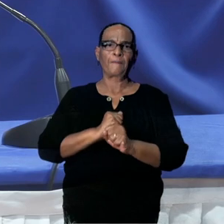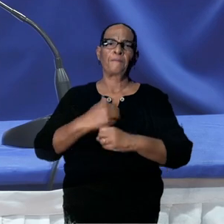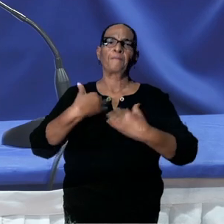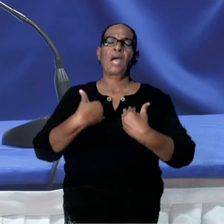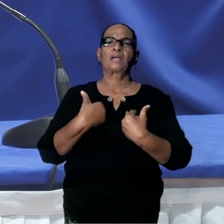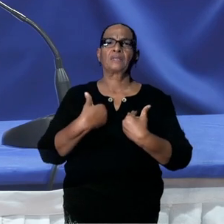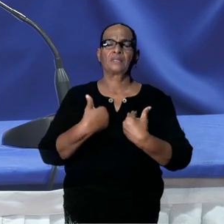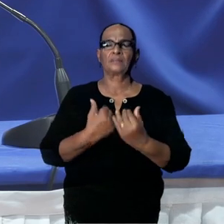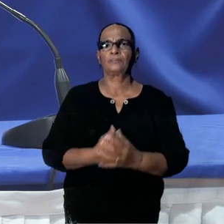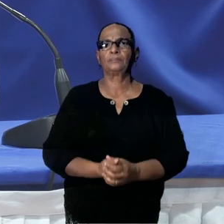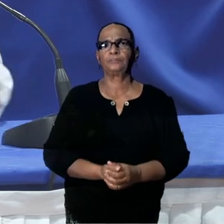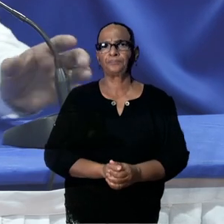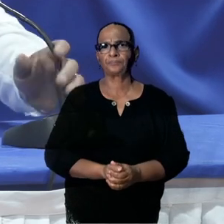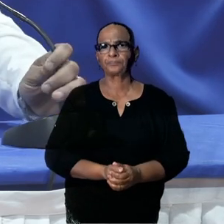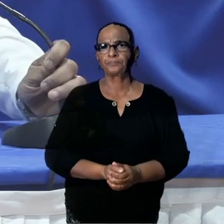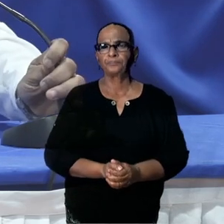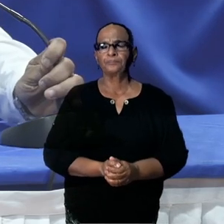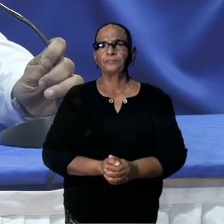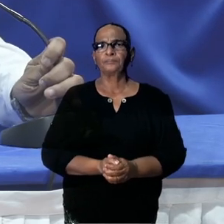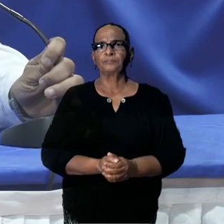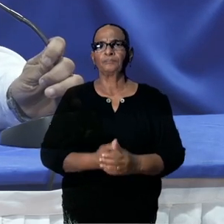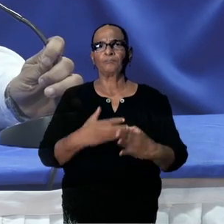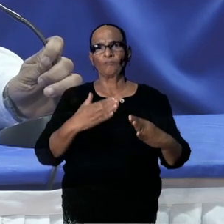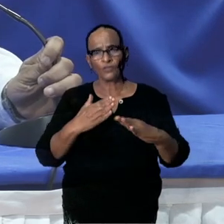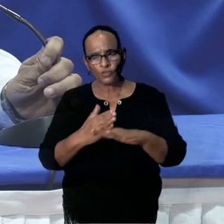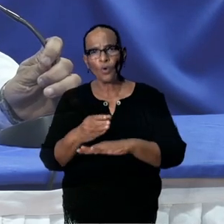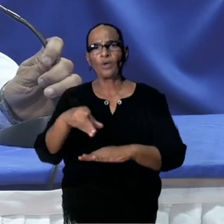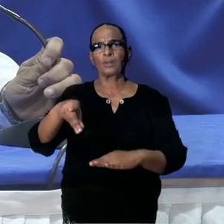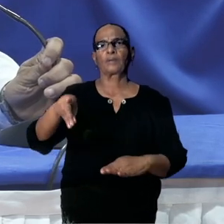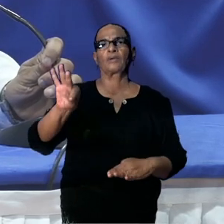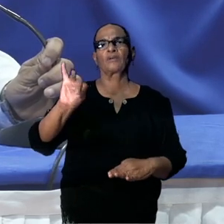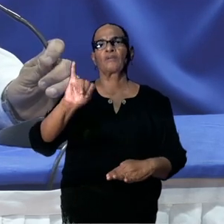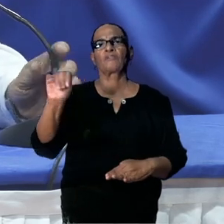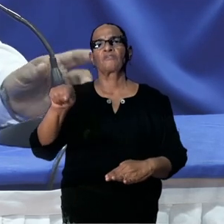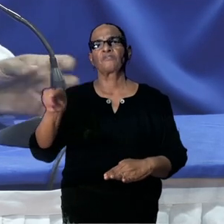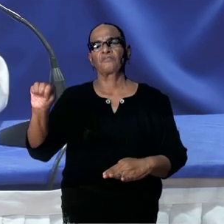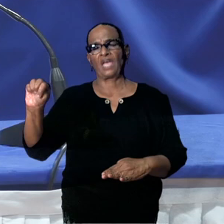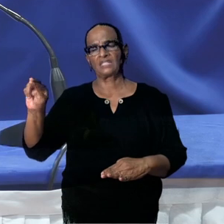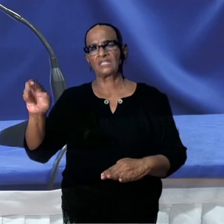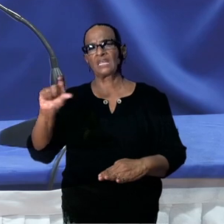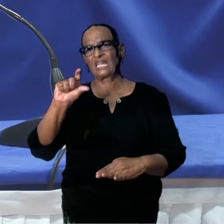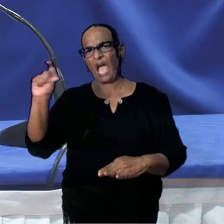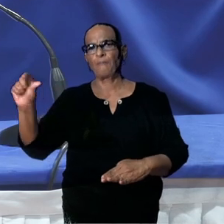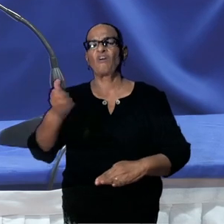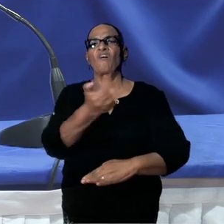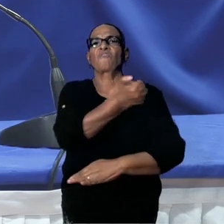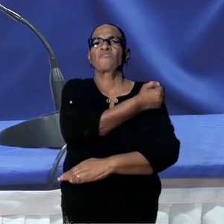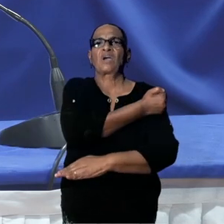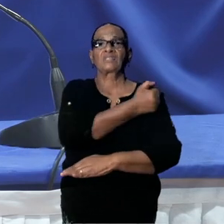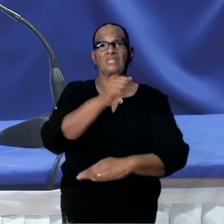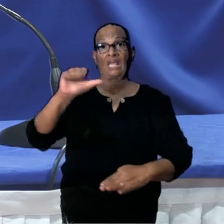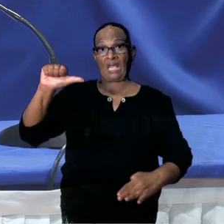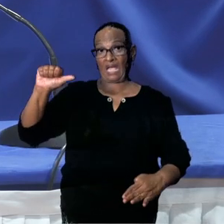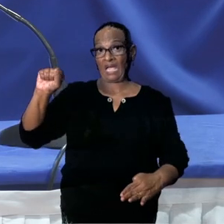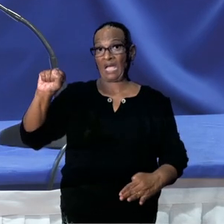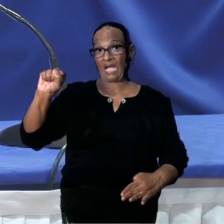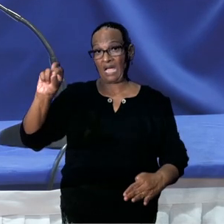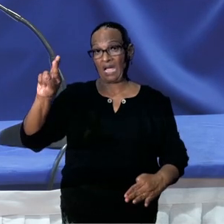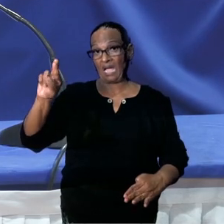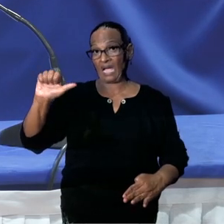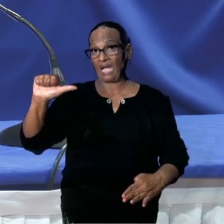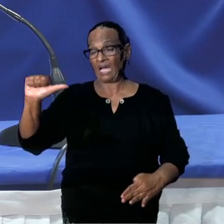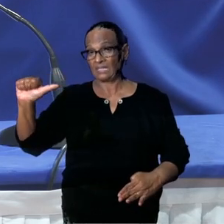Pfizer vaccin. AstraZeneca gebruikt